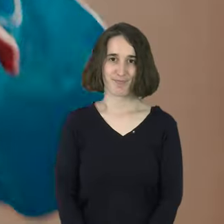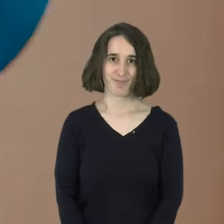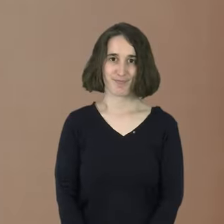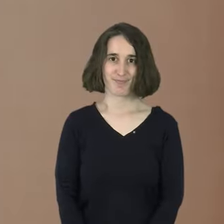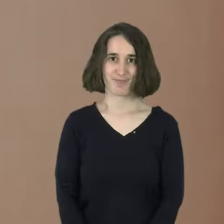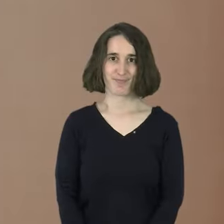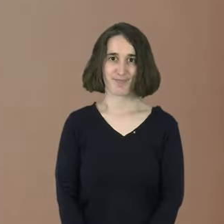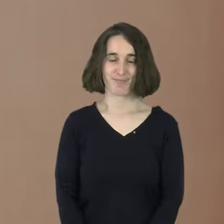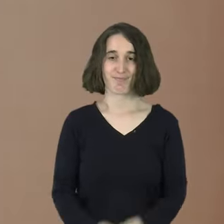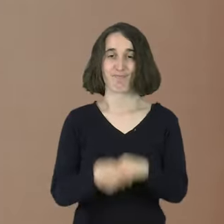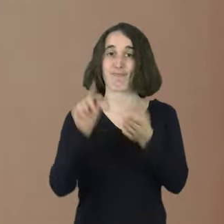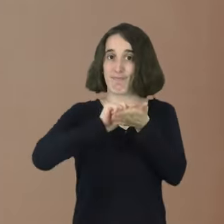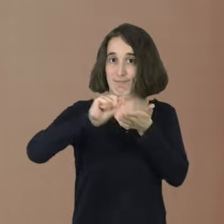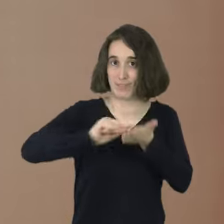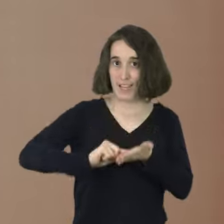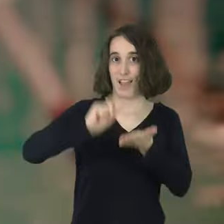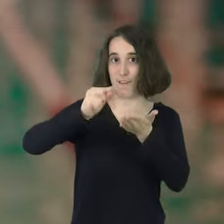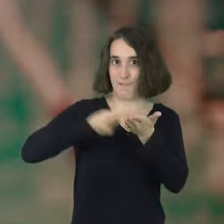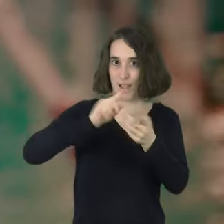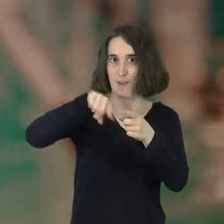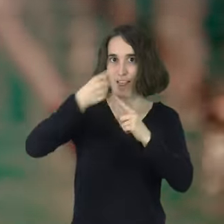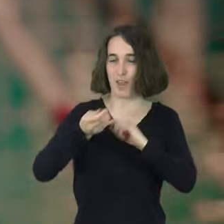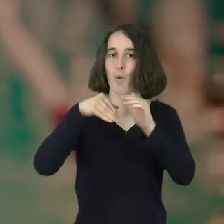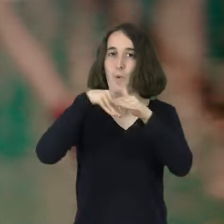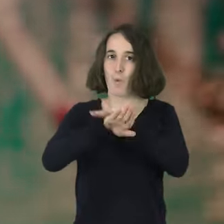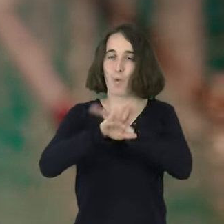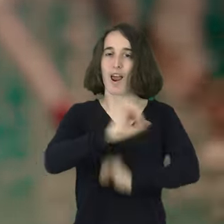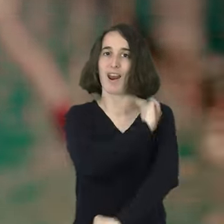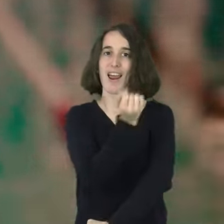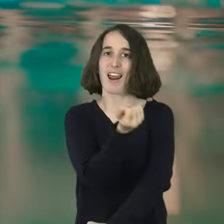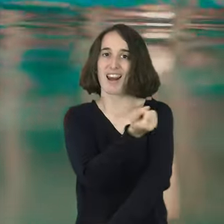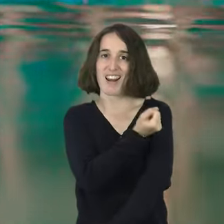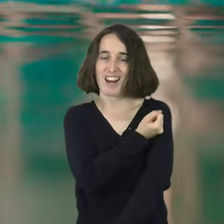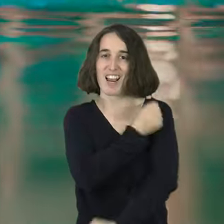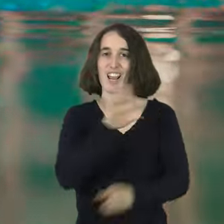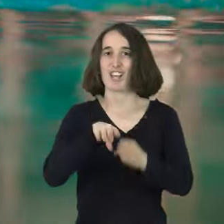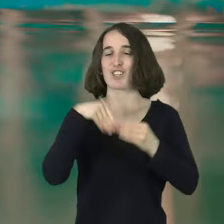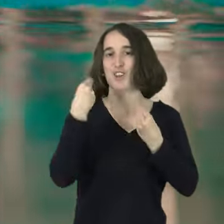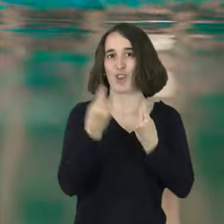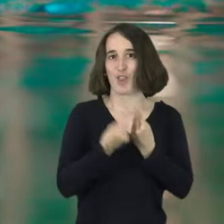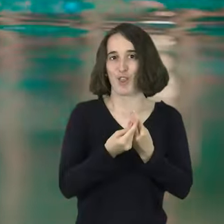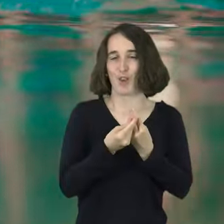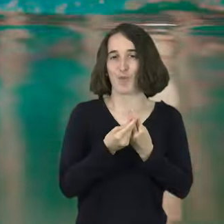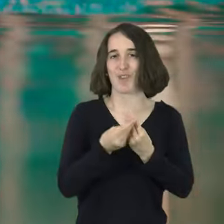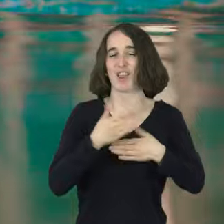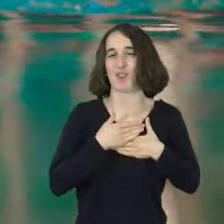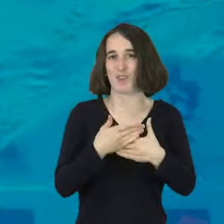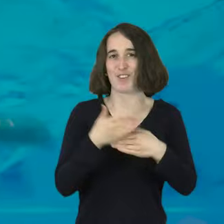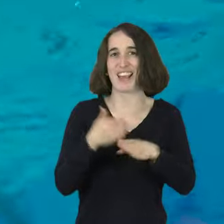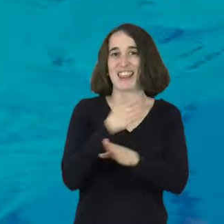Idatzi eta sinatu ondoren, aurreti asko borondateen agirian eregistroan eta neri historia klinikoan sartu dute.